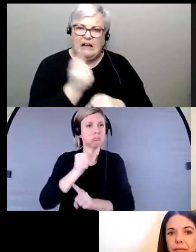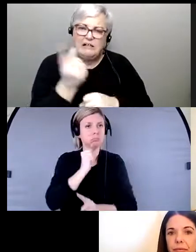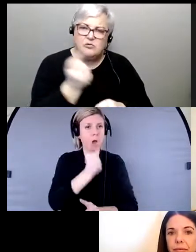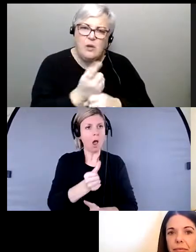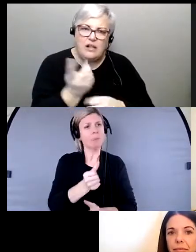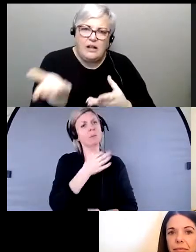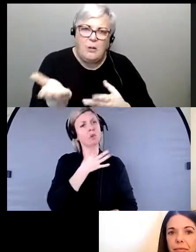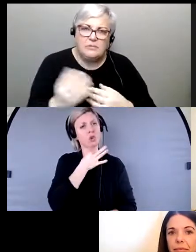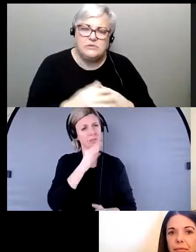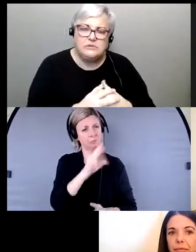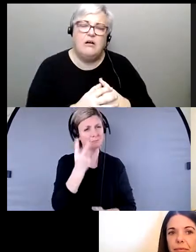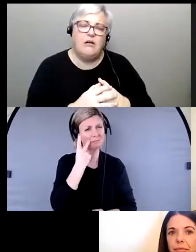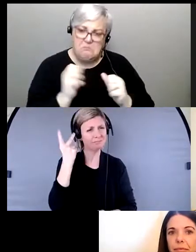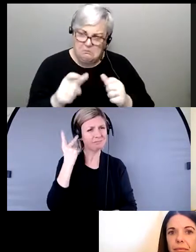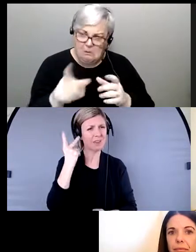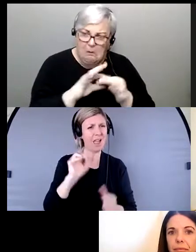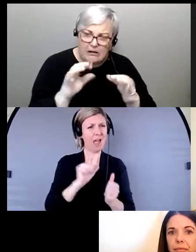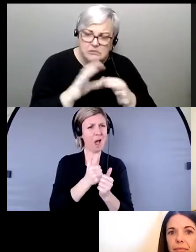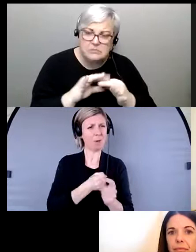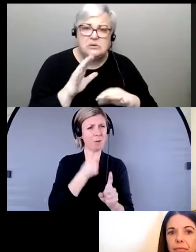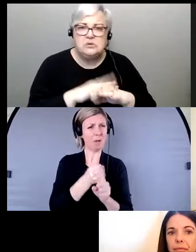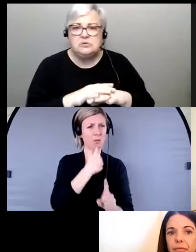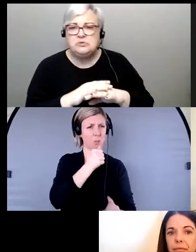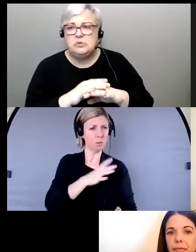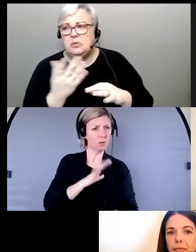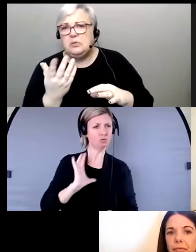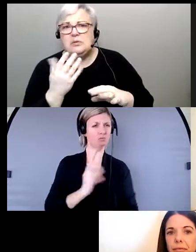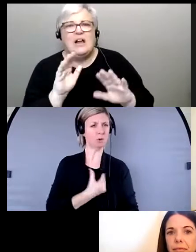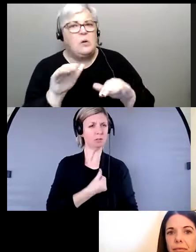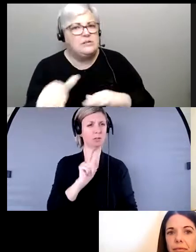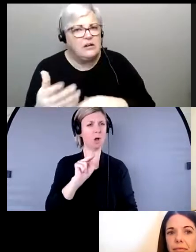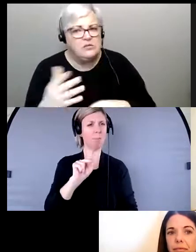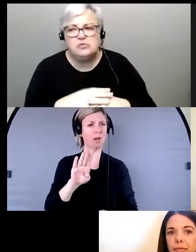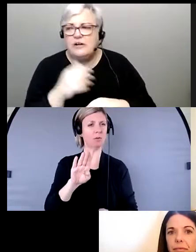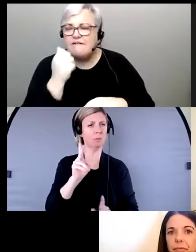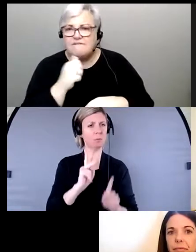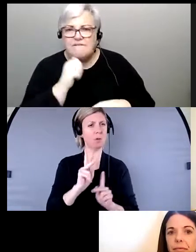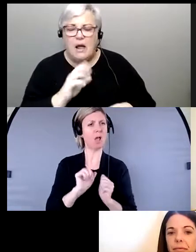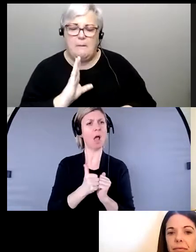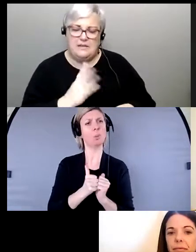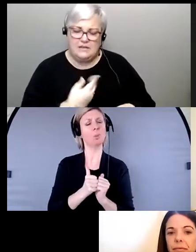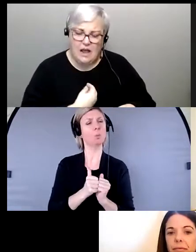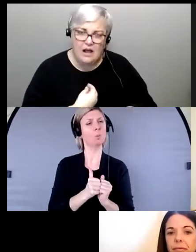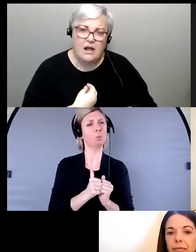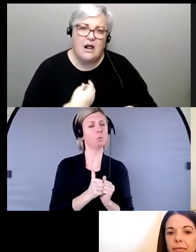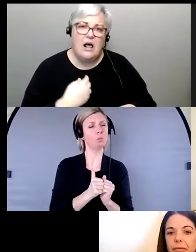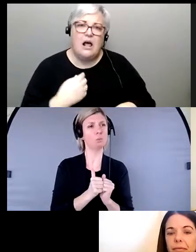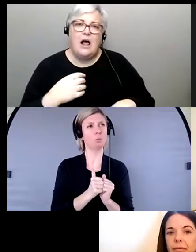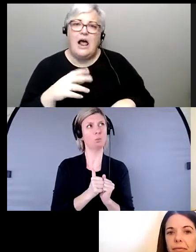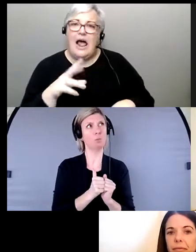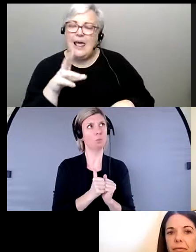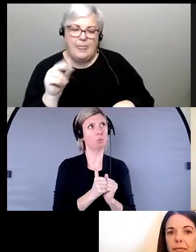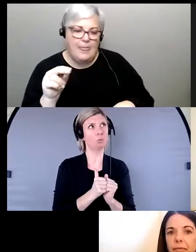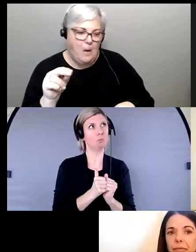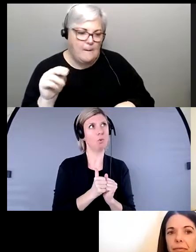que tu pourrais nous parler des effets des incendies de forêt sur les femmes, les personnes trans et non-binaires